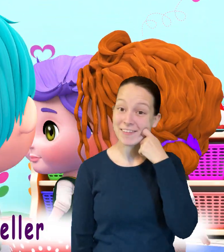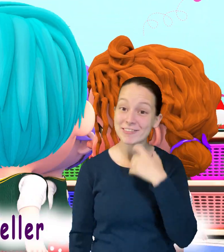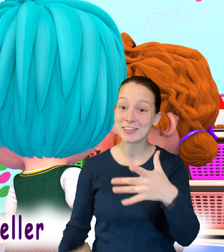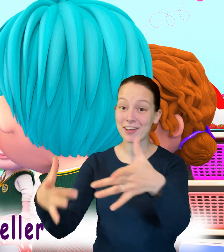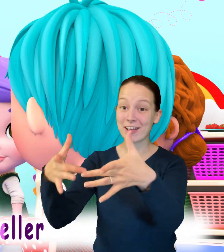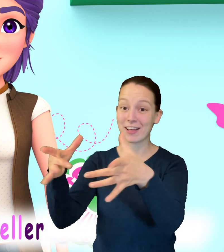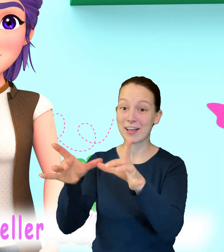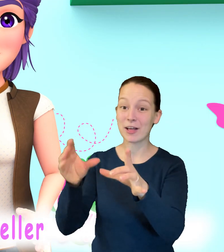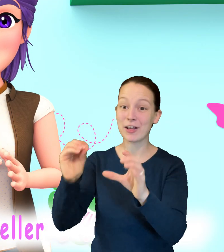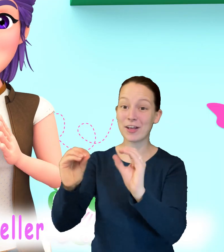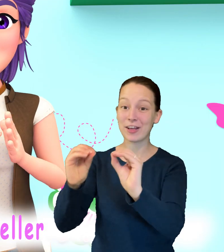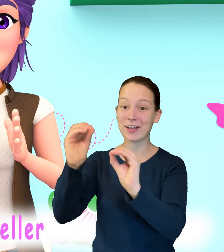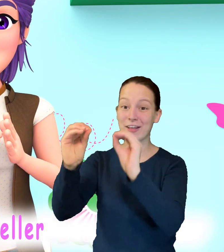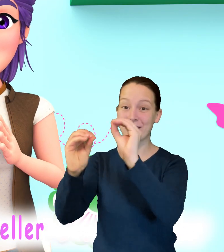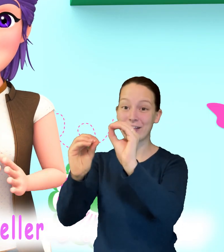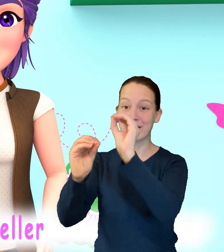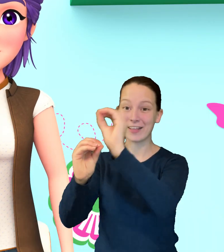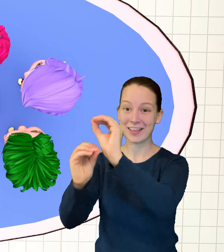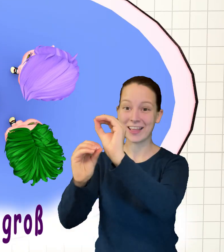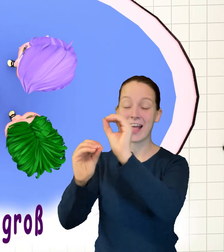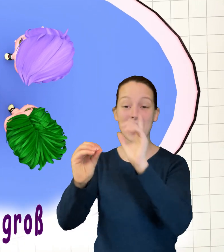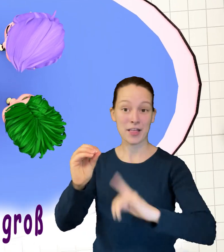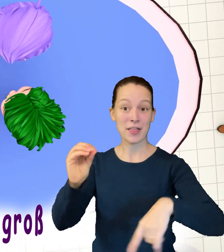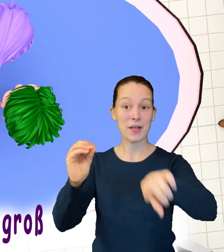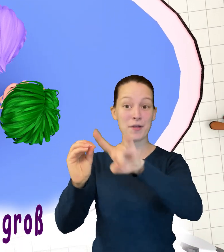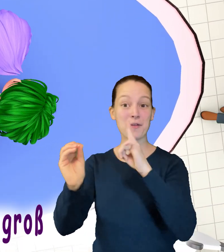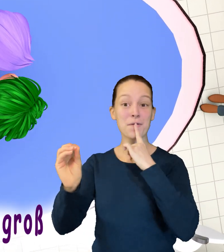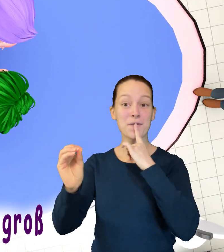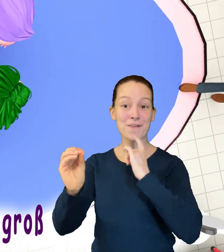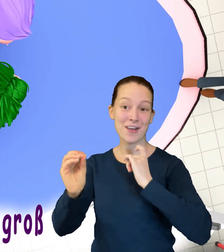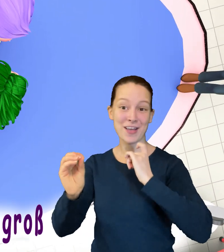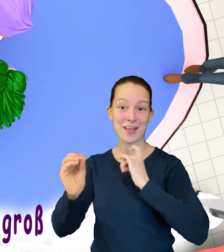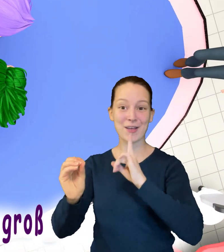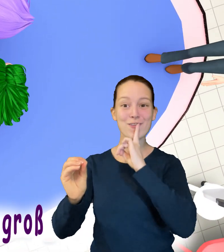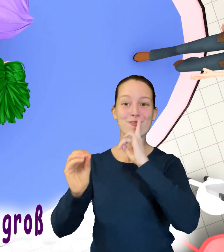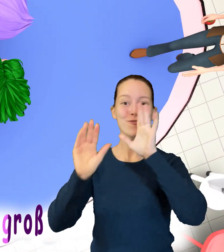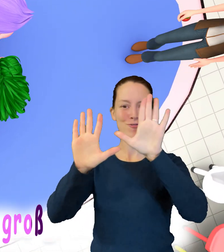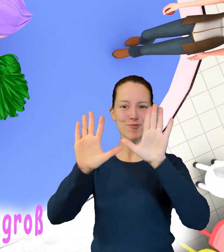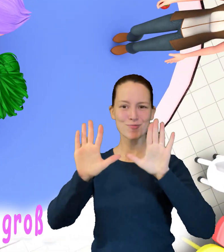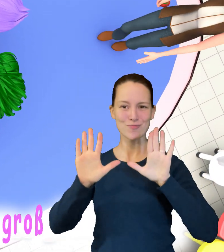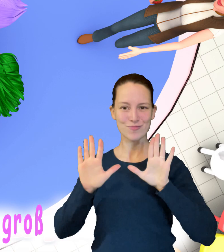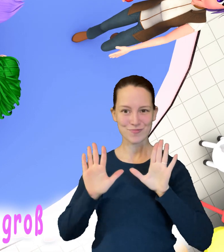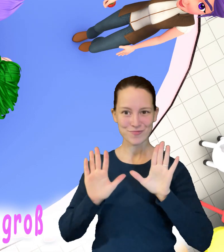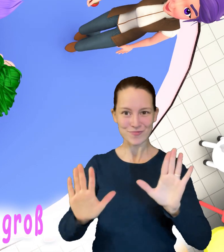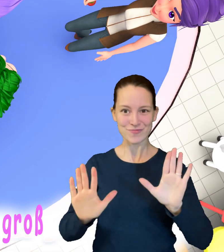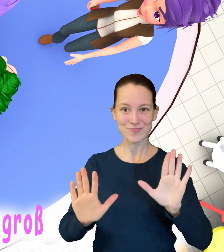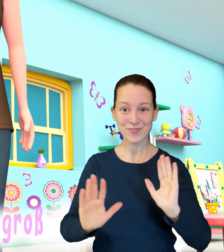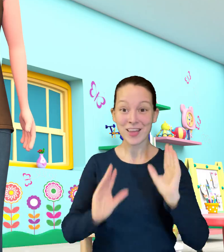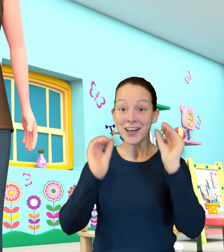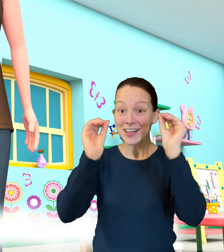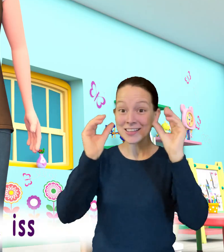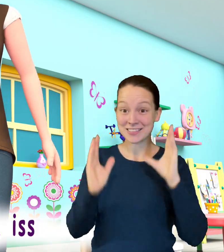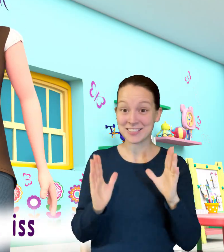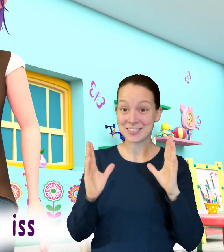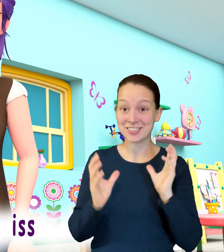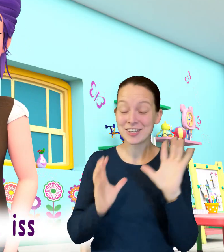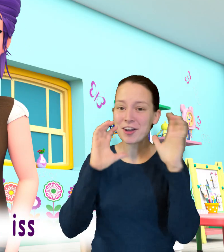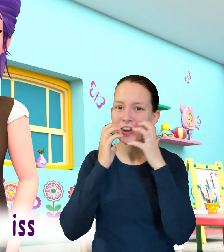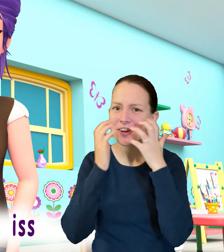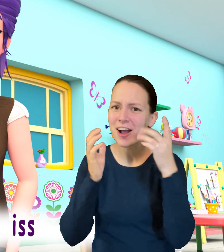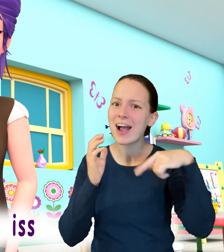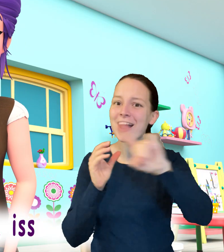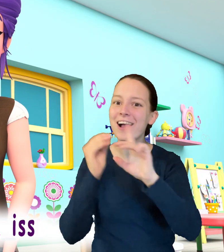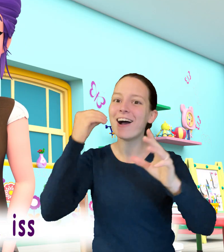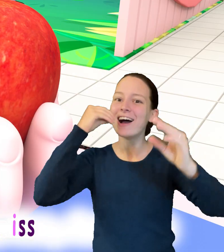Fünf rote Äpfel Äpfel auf meinem Teller, so schön rot und so schön